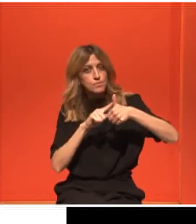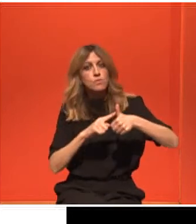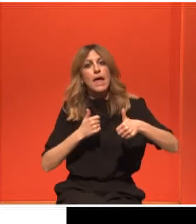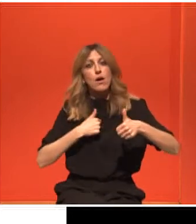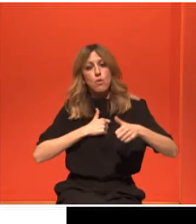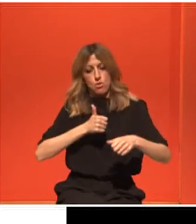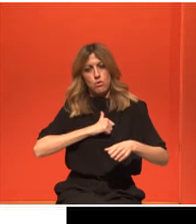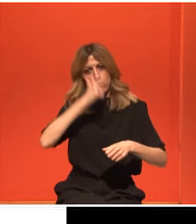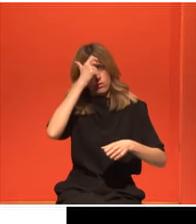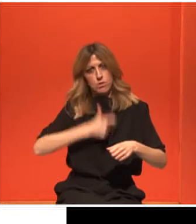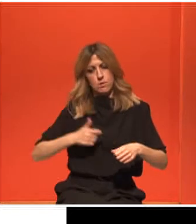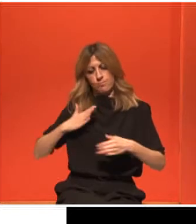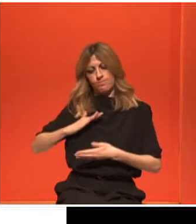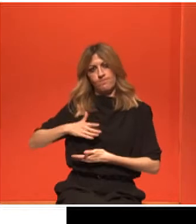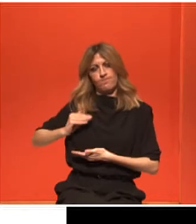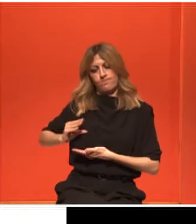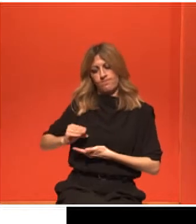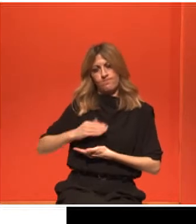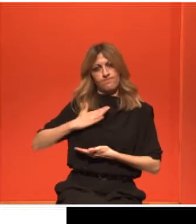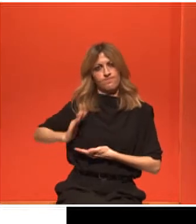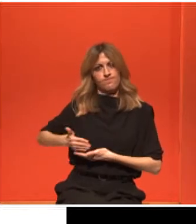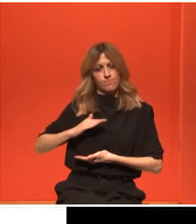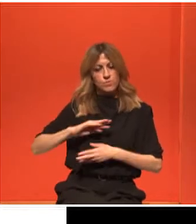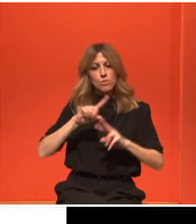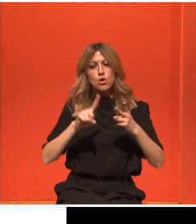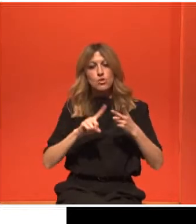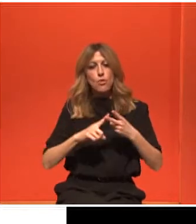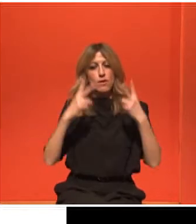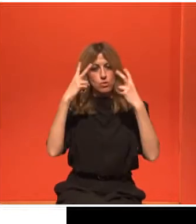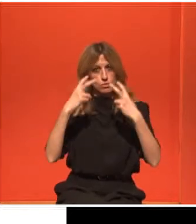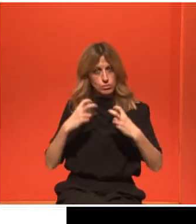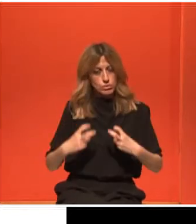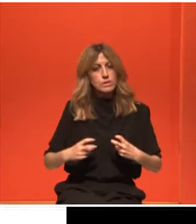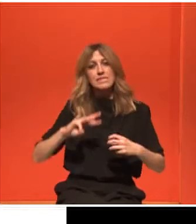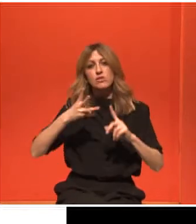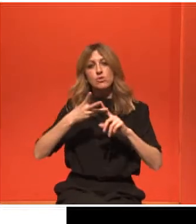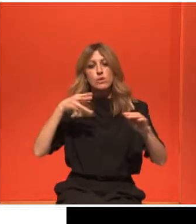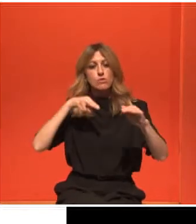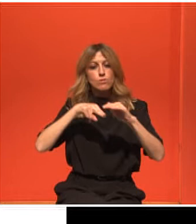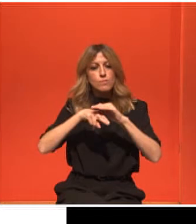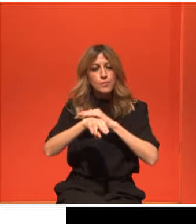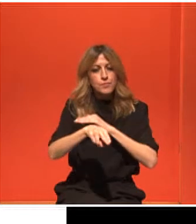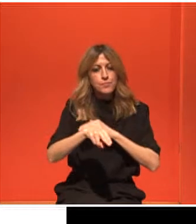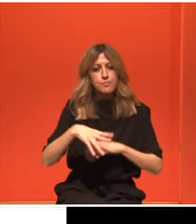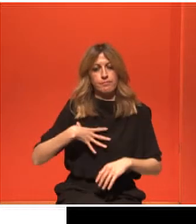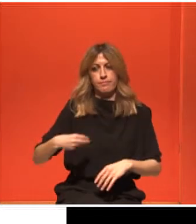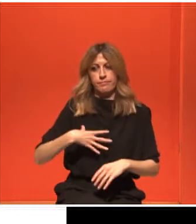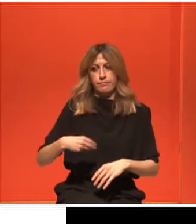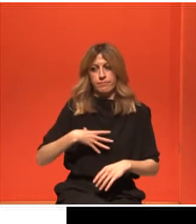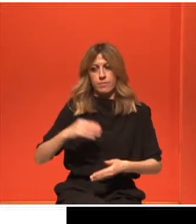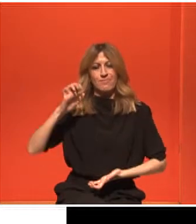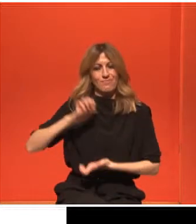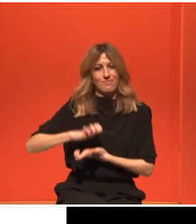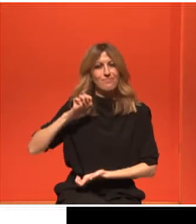awareness, κλινική εξέταση και απεικονιστικές εξετάσεις. Τι σημαίνει αυτοπαρακολούθηση? Σημαίνει ότι προσέχει η γυναίκα,